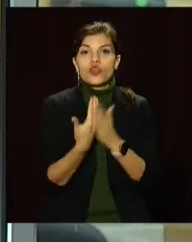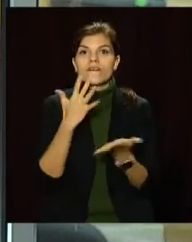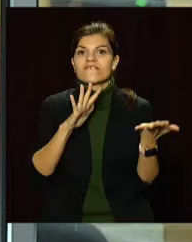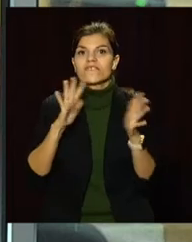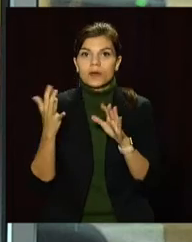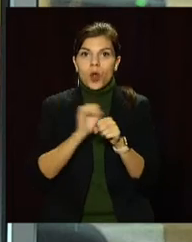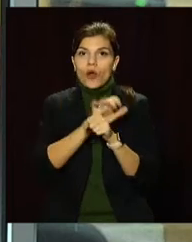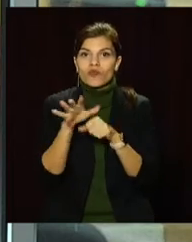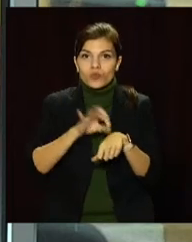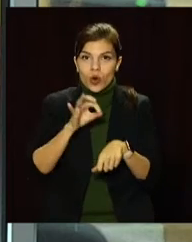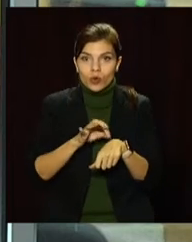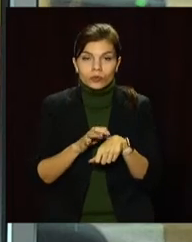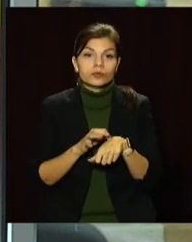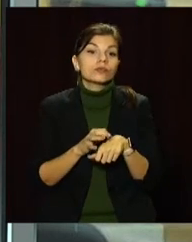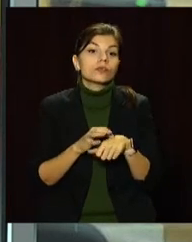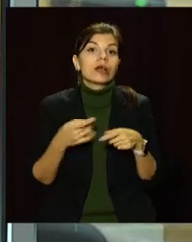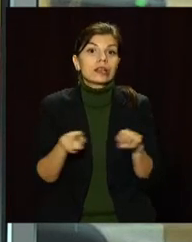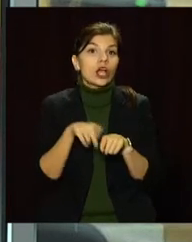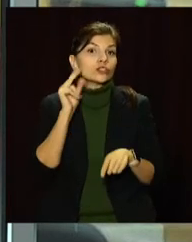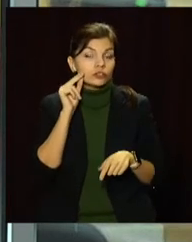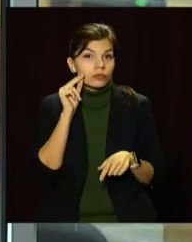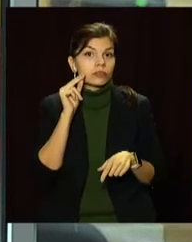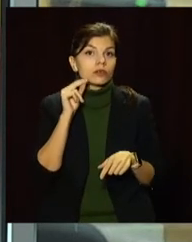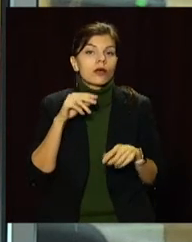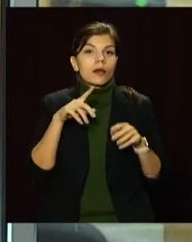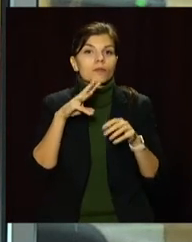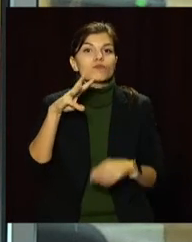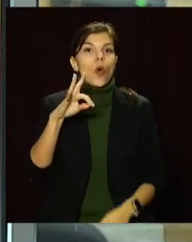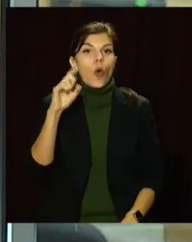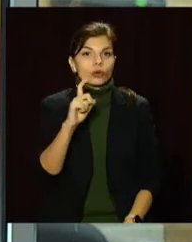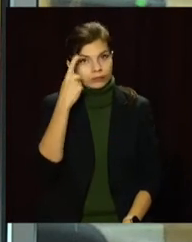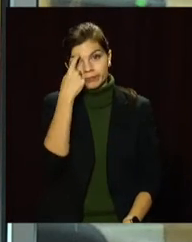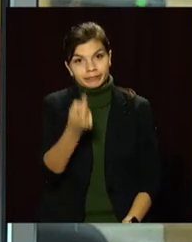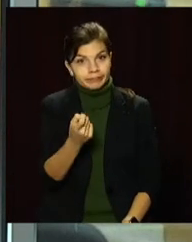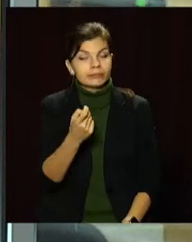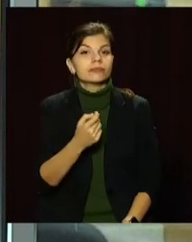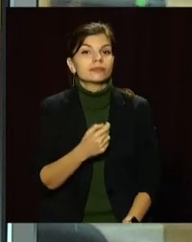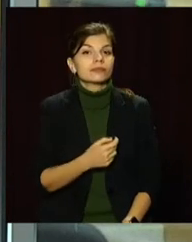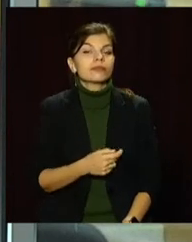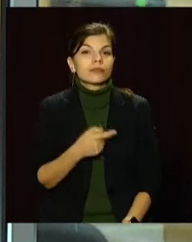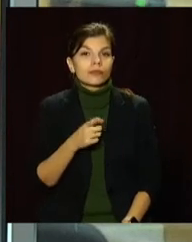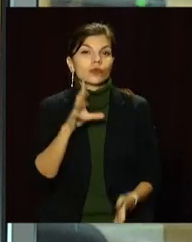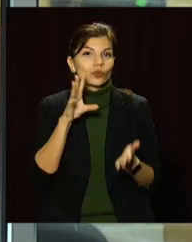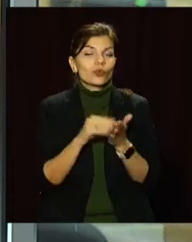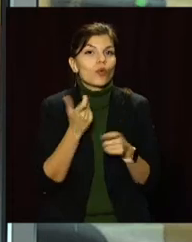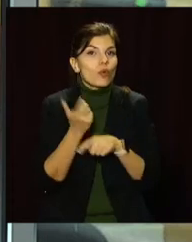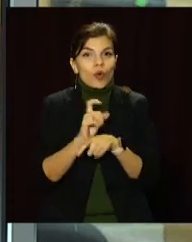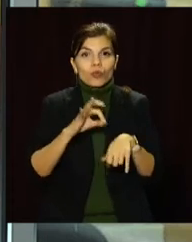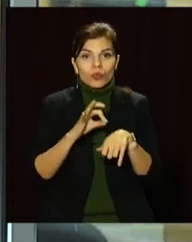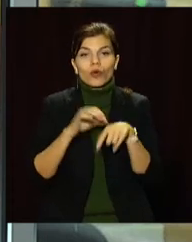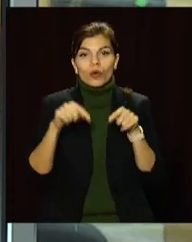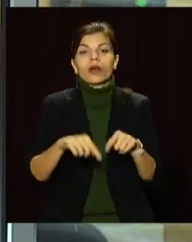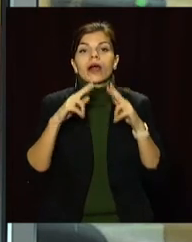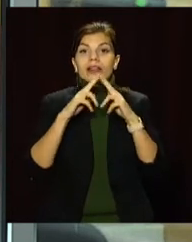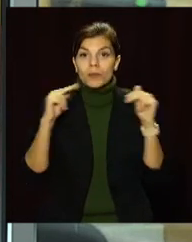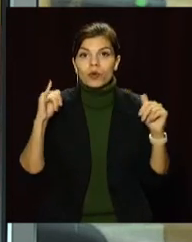випадків коронавірусної хвороби. Такі цифри наводять в обласному департаменті охорони здоров'я. Традиційно найбільше хворих у Дніпрі та